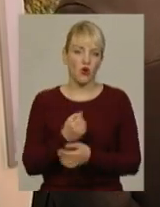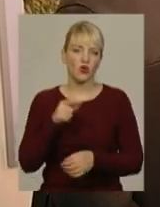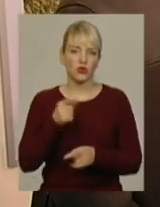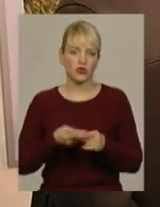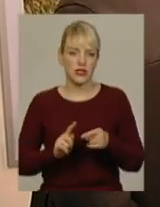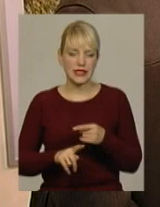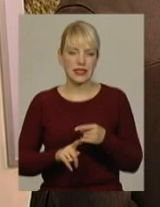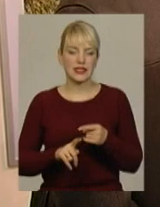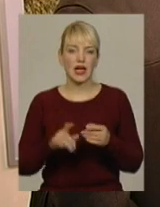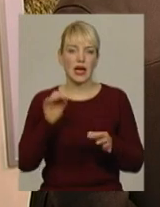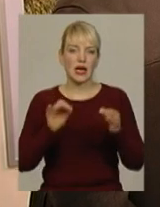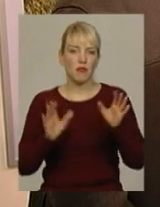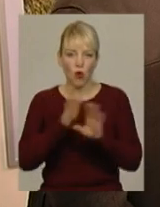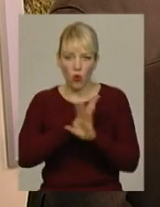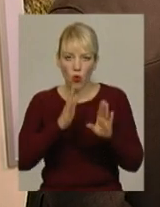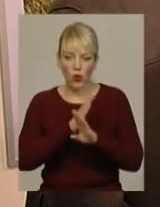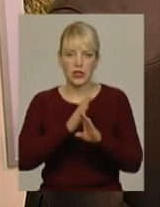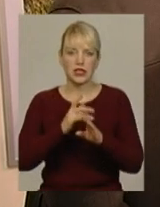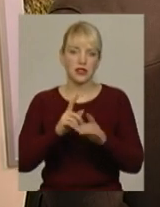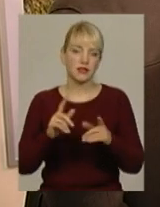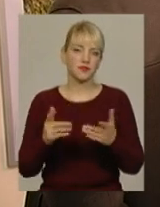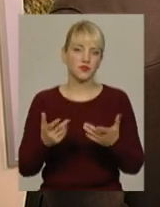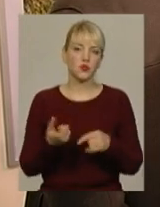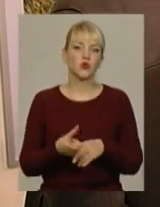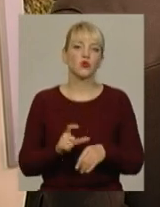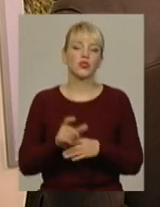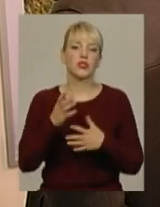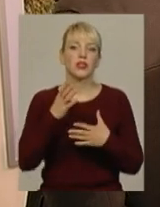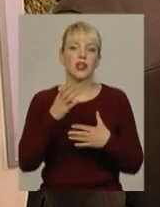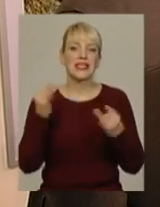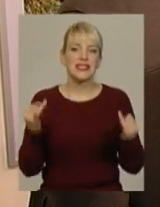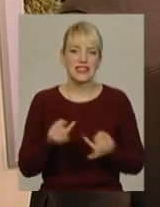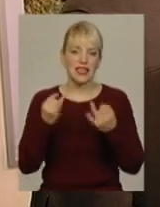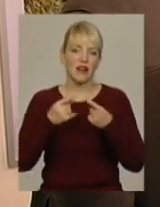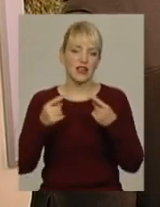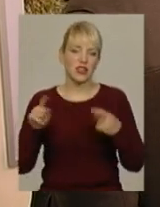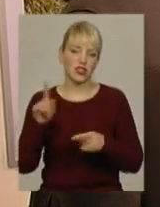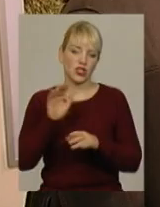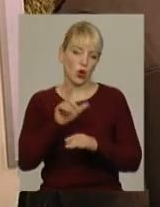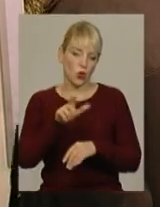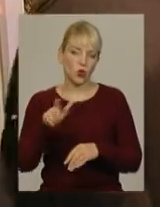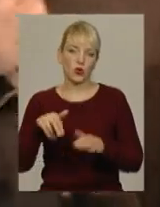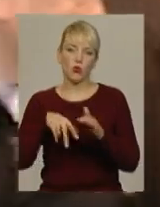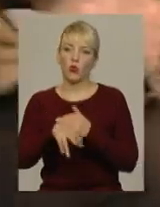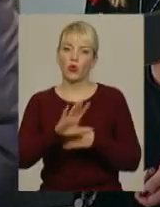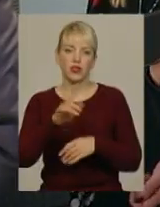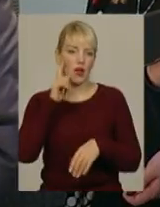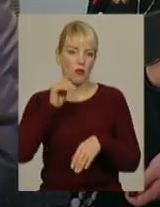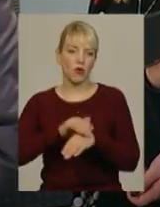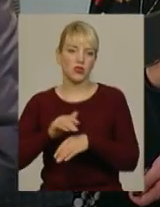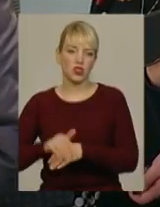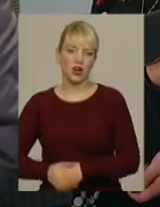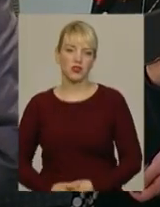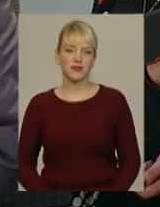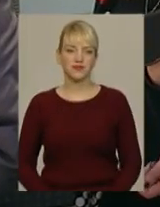погоді. Дуже цікаві речі, які люди просто проходять мимо і не помічають». Тетяна